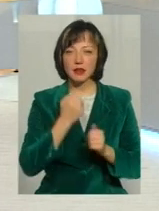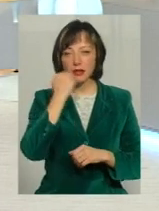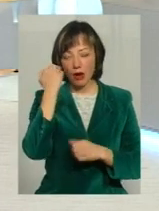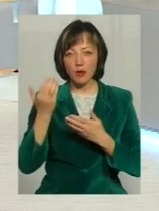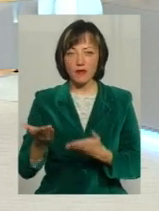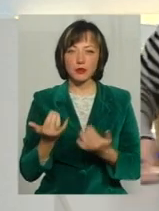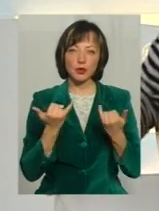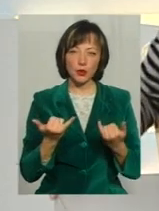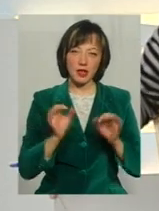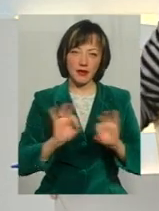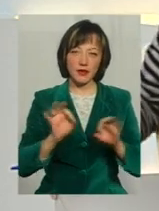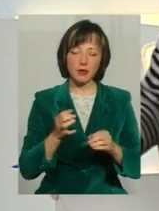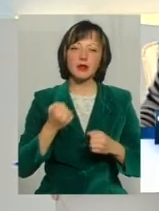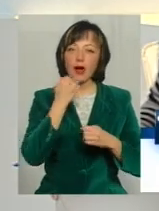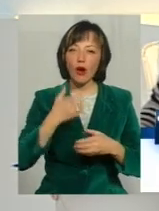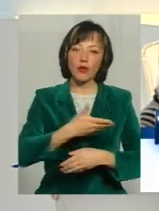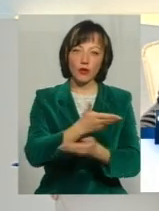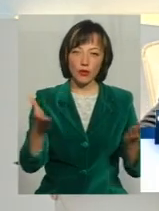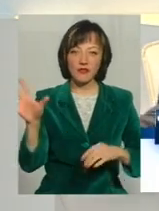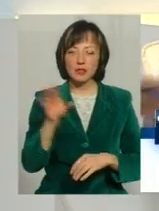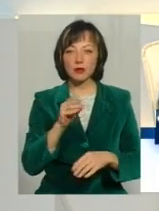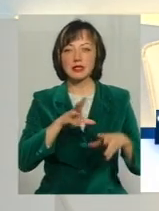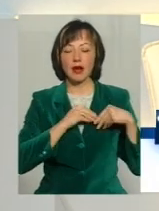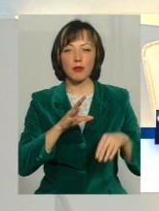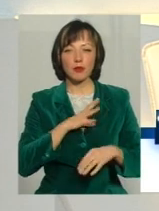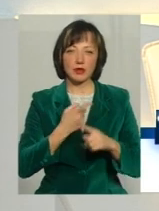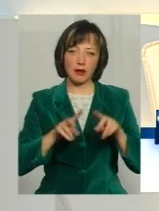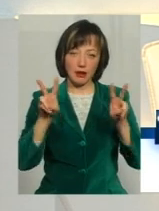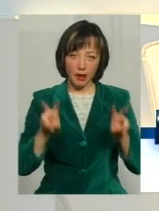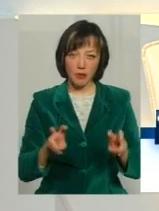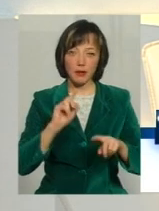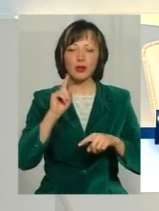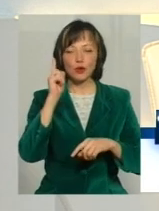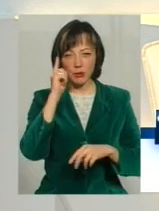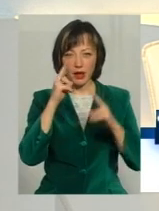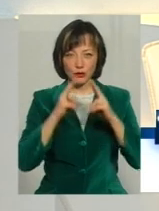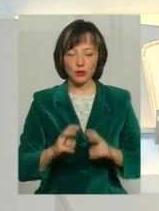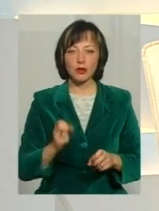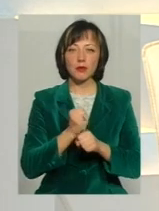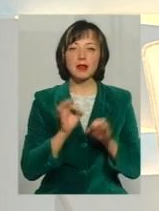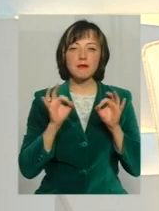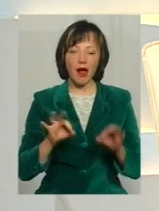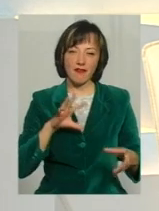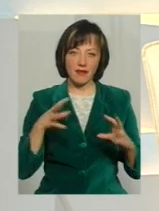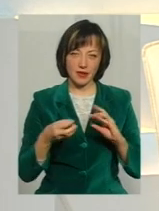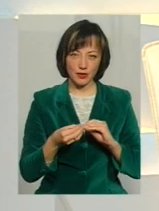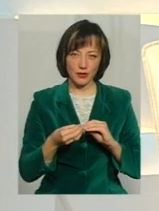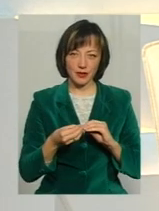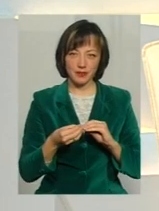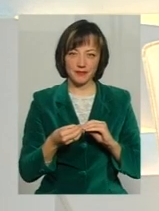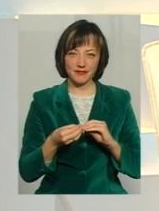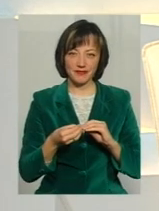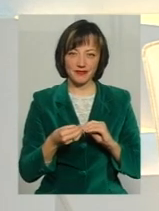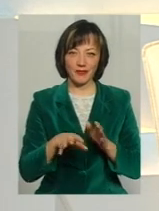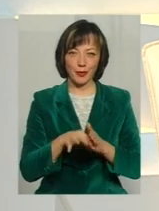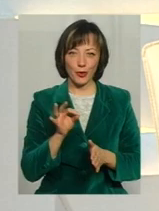Дякую вам за сьогоднішній ефір Дякую всім хто був із нами Це була тема Думайте, аналізуйте, робіть правильно Вибори